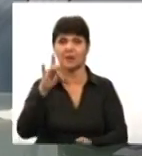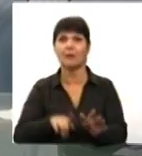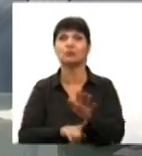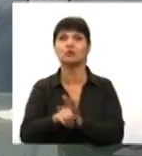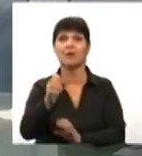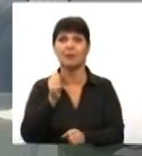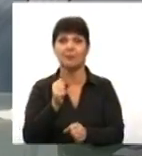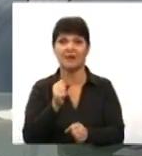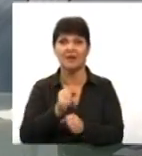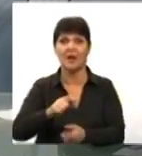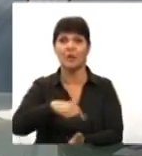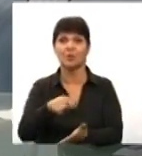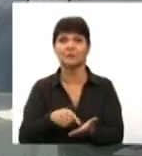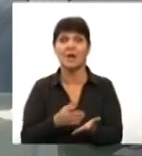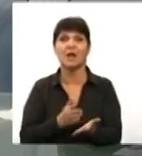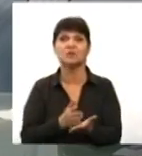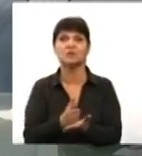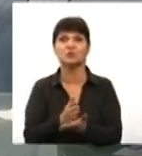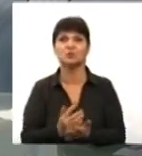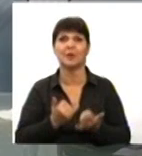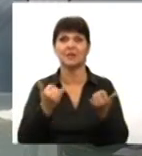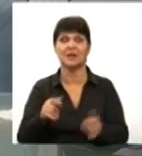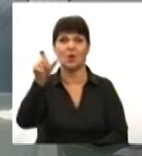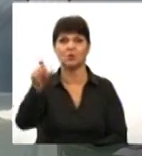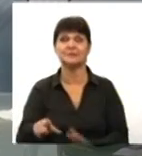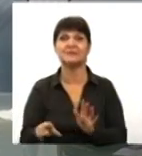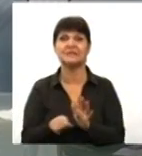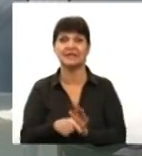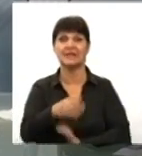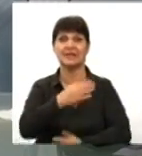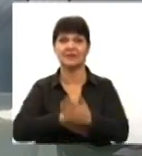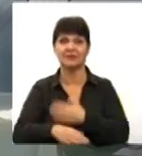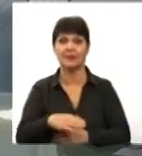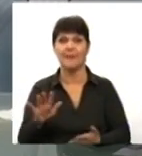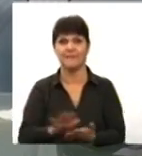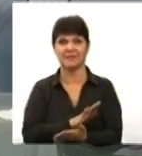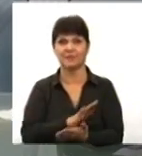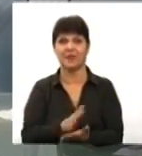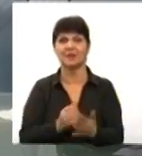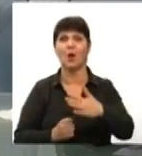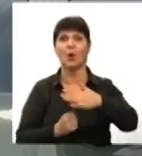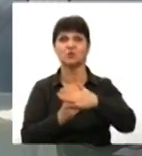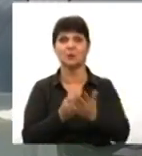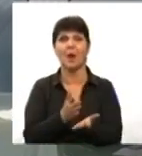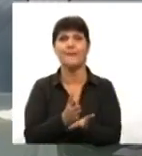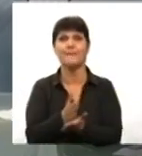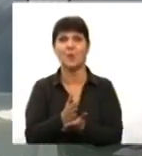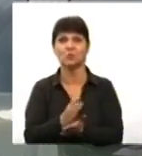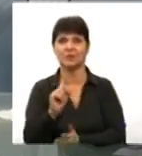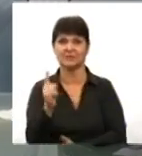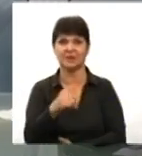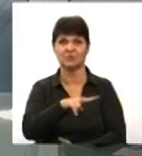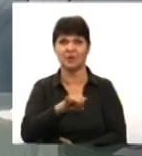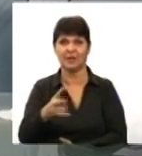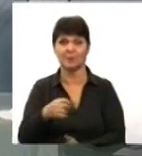муніципальна служба для осіб з інвалідністю на безоплатній основі. Її послугами з 1 липня